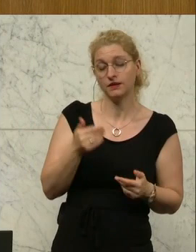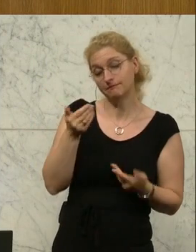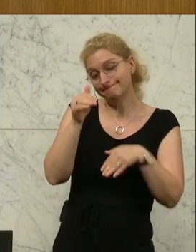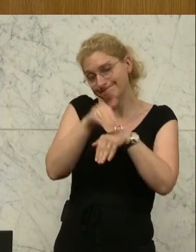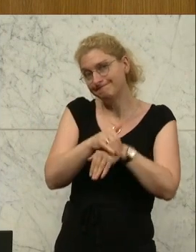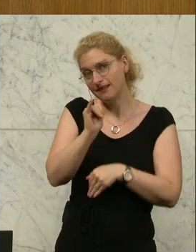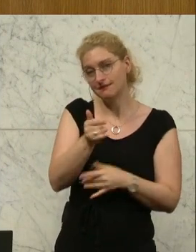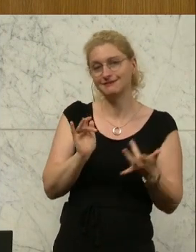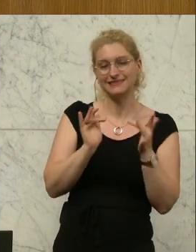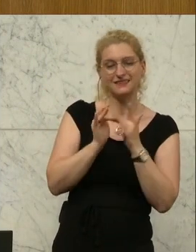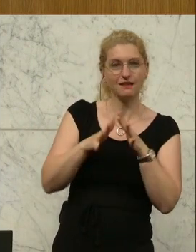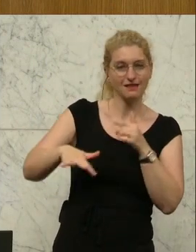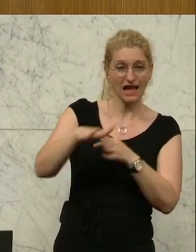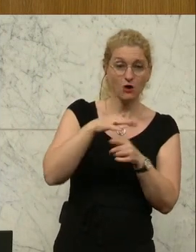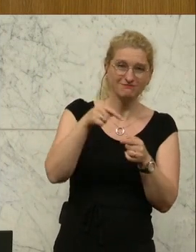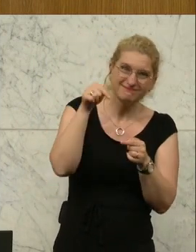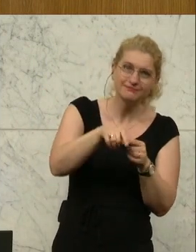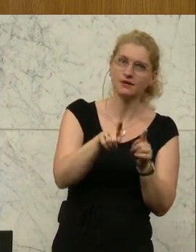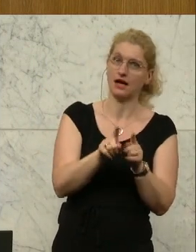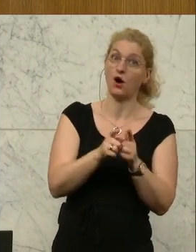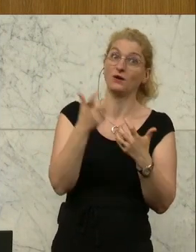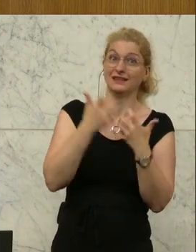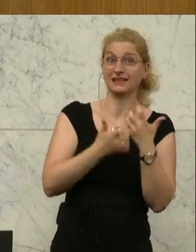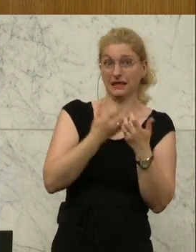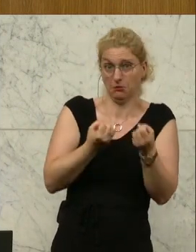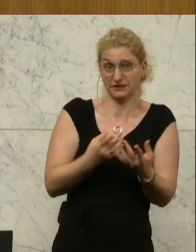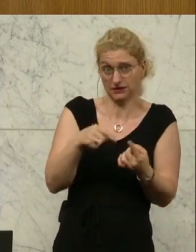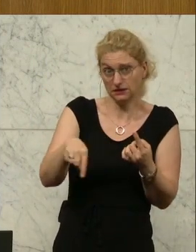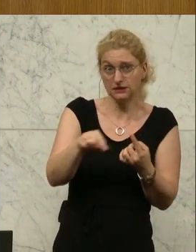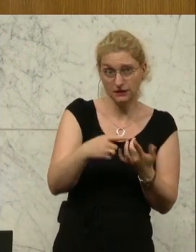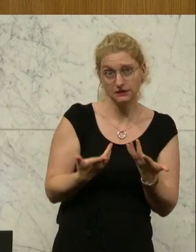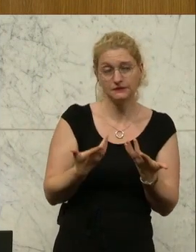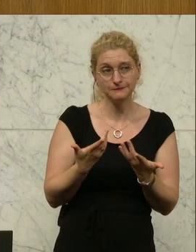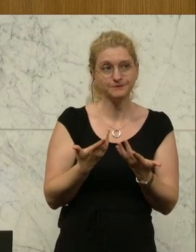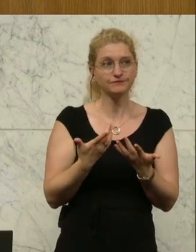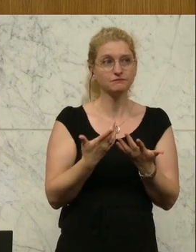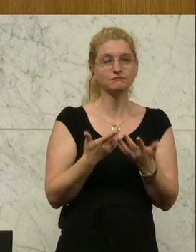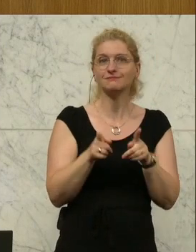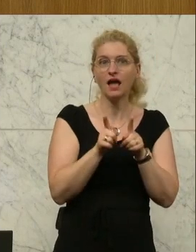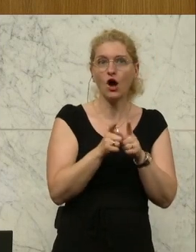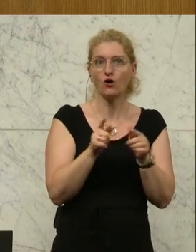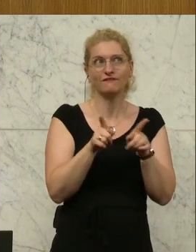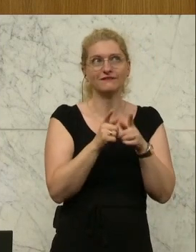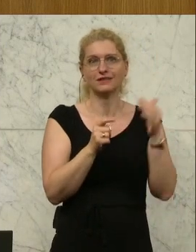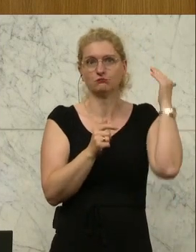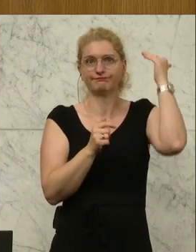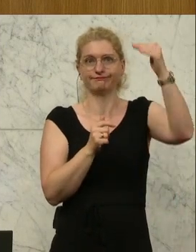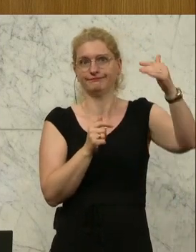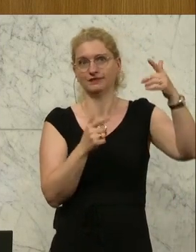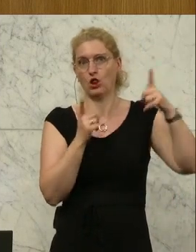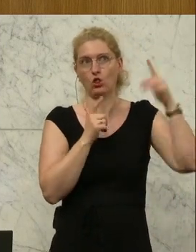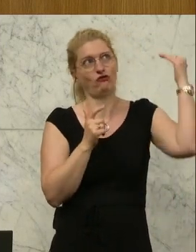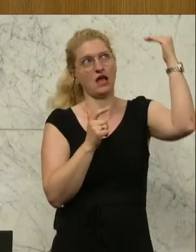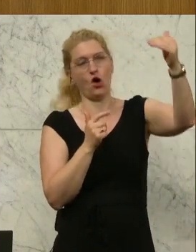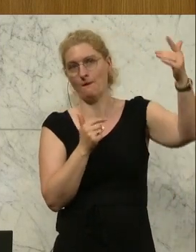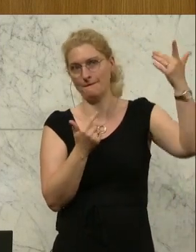auch zu einem Kriegsgebiet und Kampfgebiet geworden. So wie im Übrigen auch der Luftraum. Auch der Luftraum ist